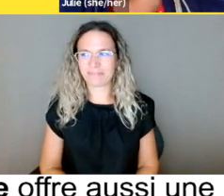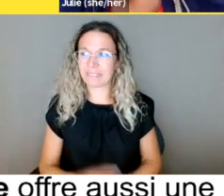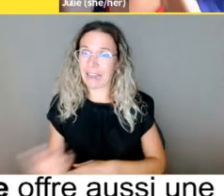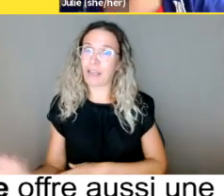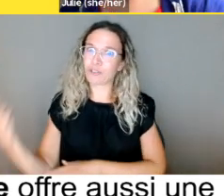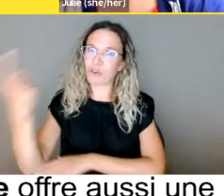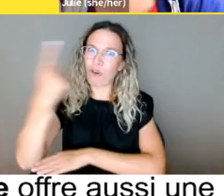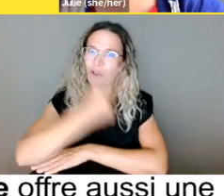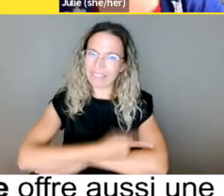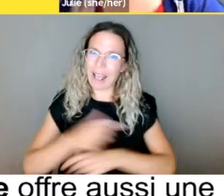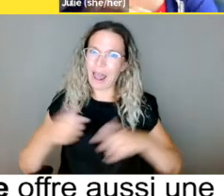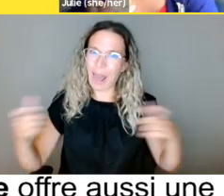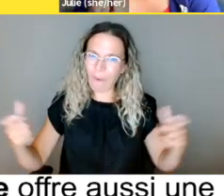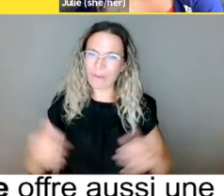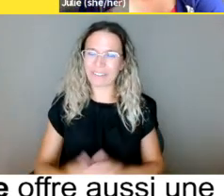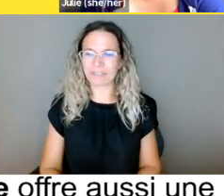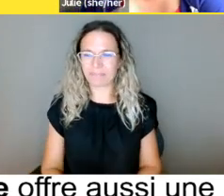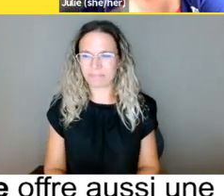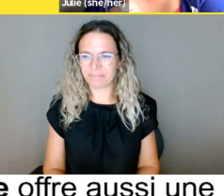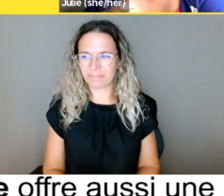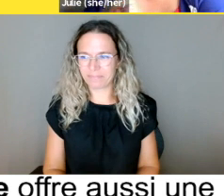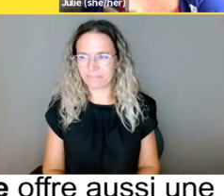plus « on the ball ». Mais bon,